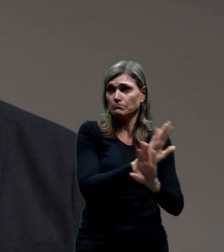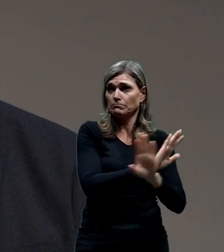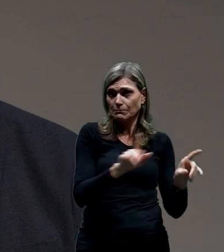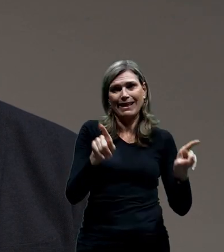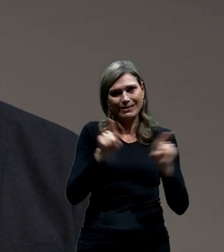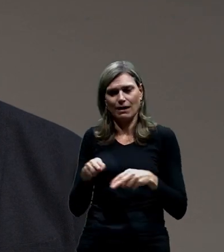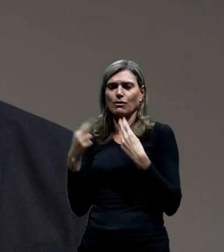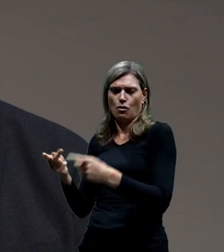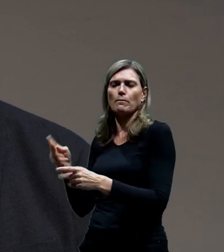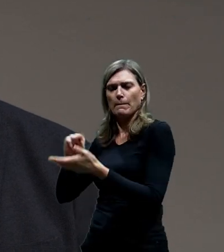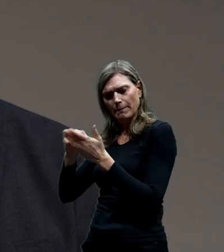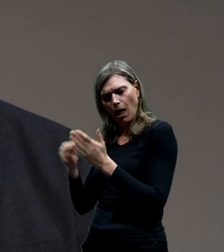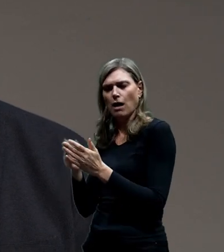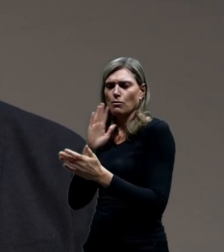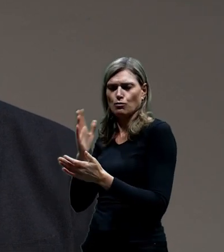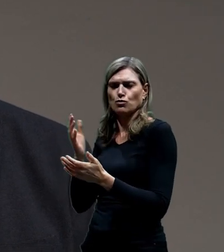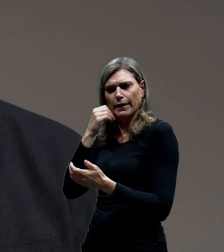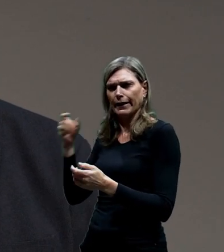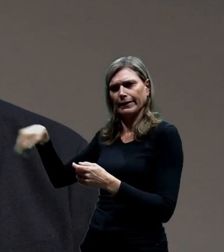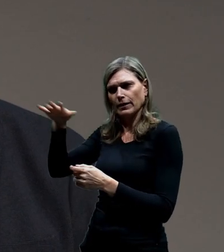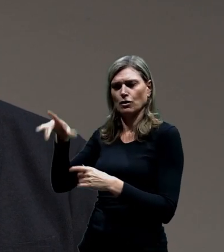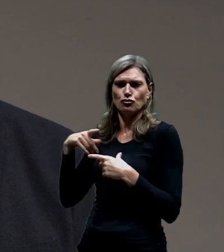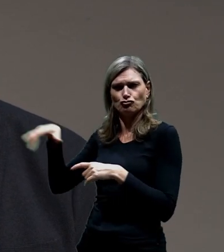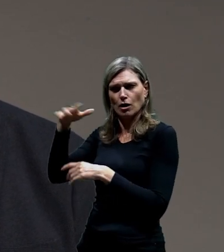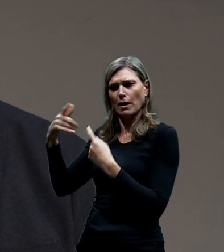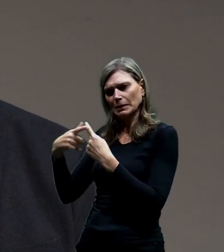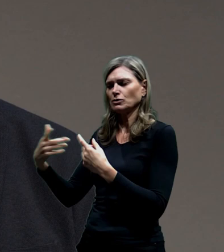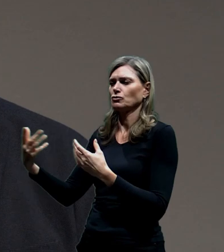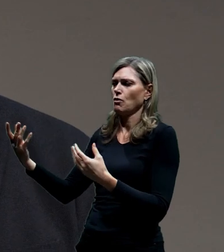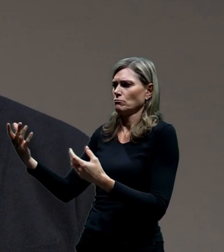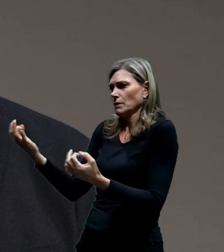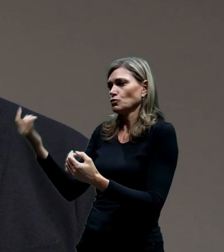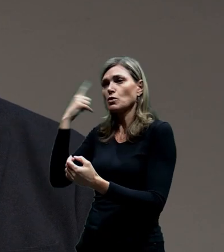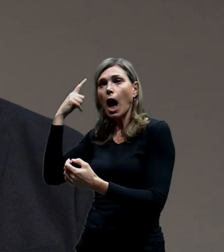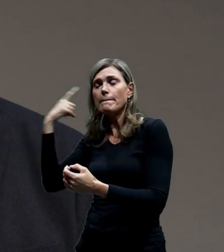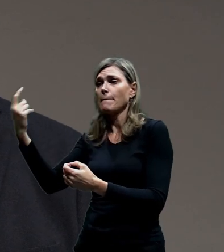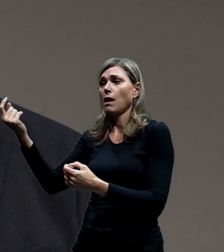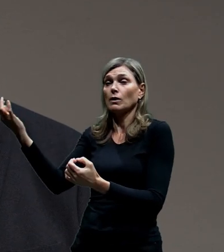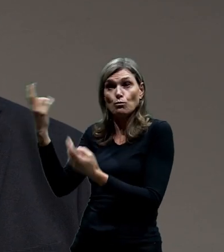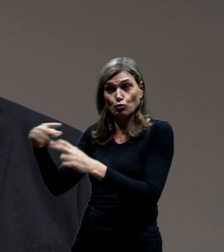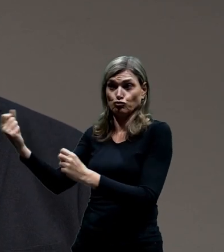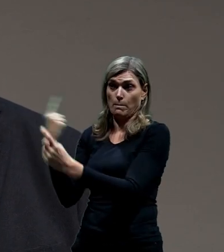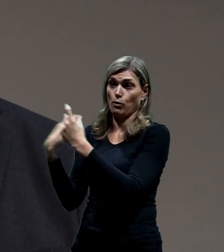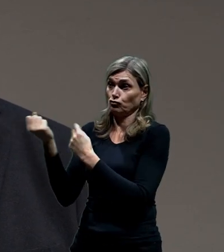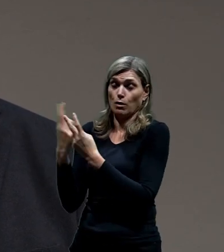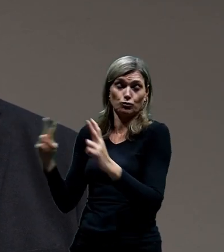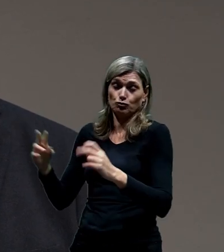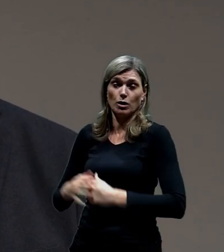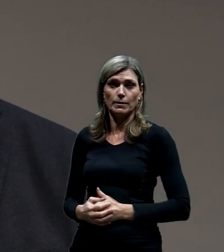nějakým krátkodobým opatřením a určitě budu rád, ať mi kdokoliv zašle jakékoliv podněty. Já